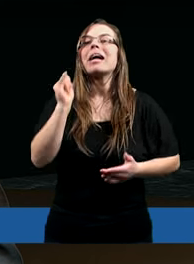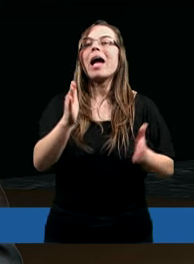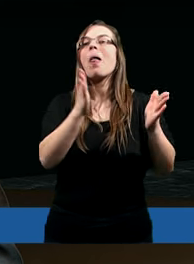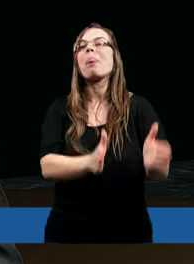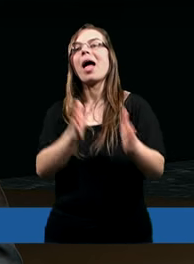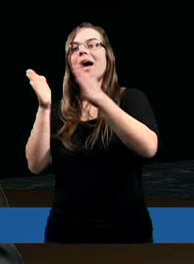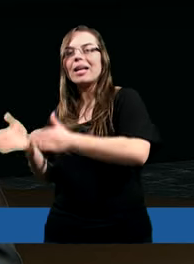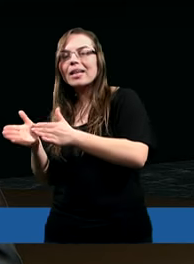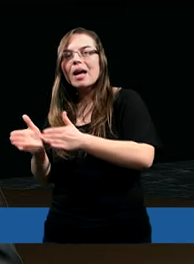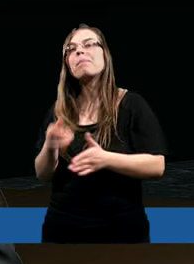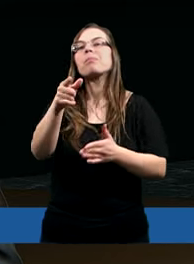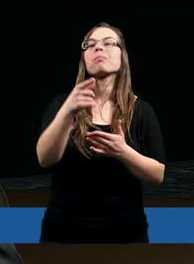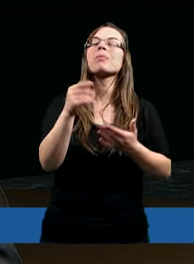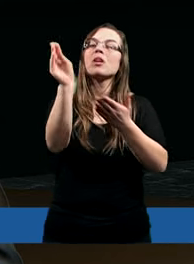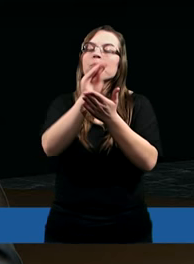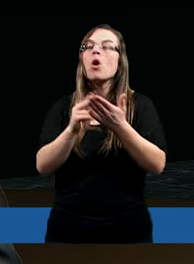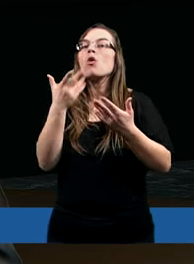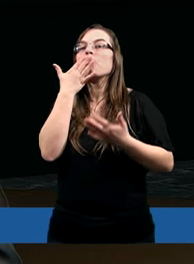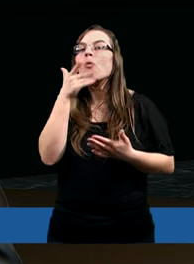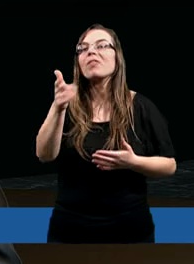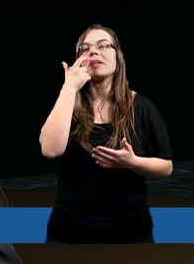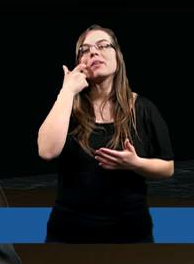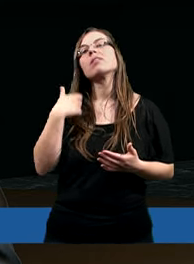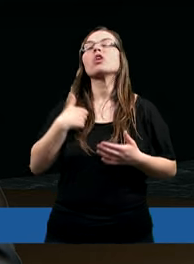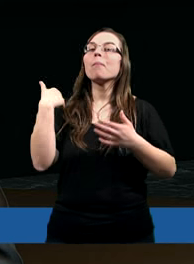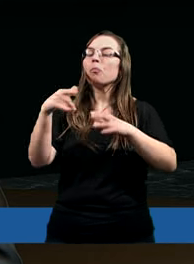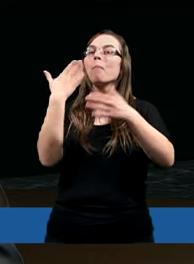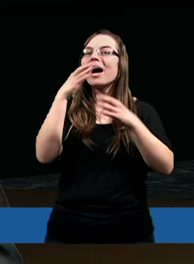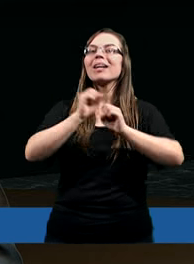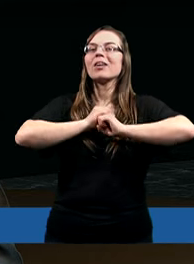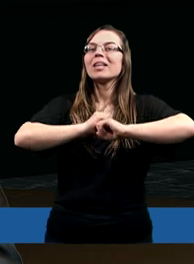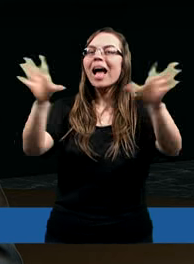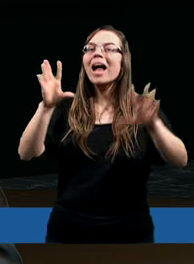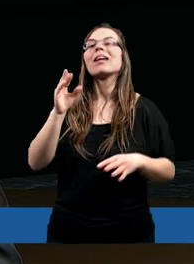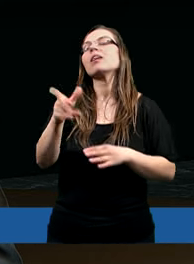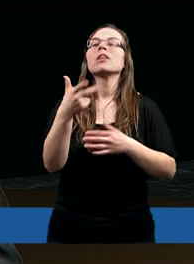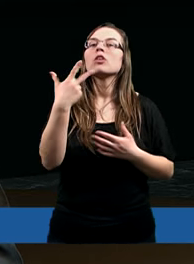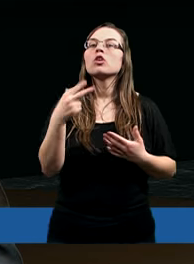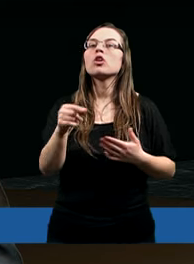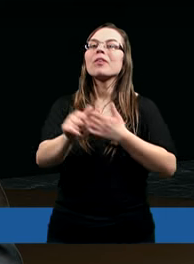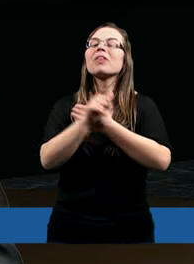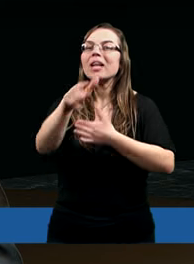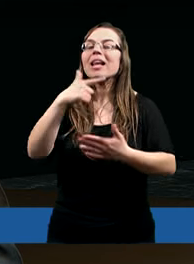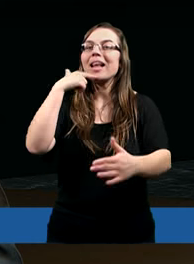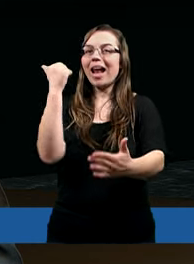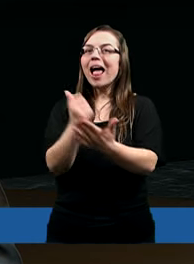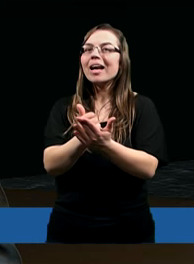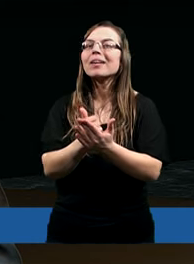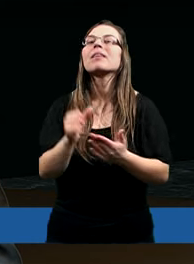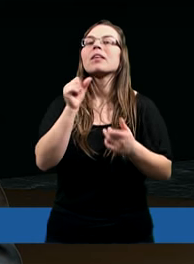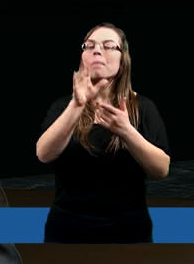Następnie określa siebie, kim jest, żeby to było bardzo jasne. Widzimy, że wysyła ten list,